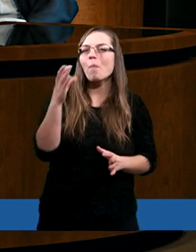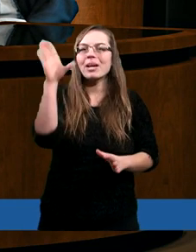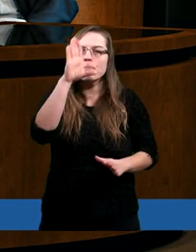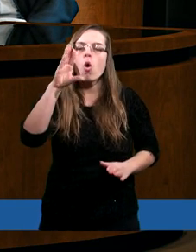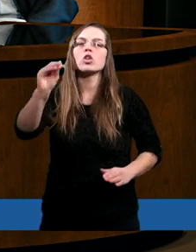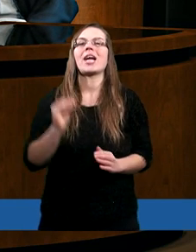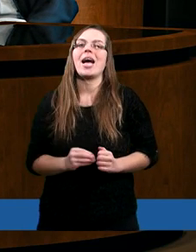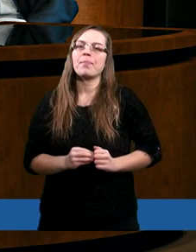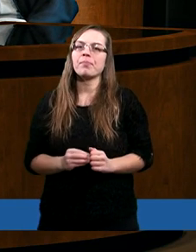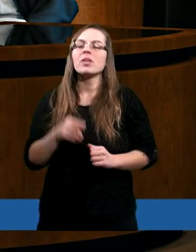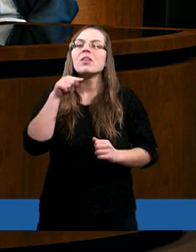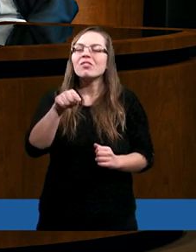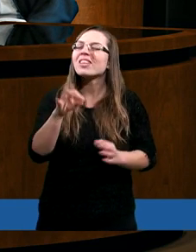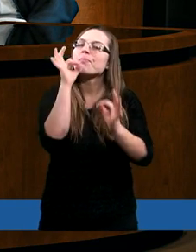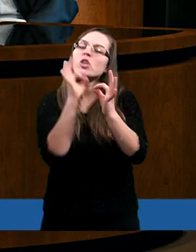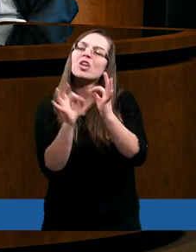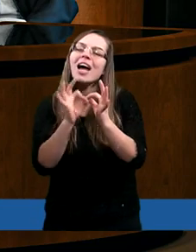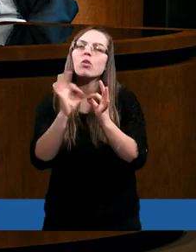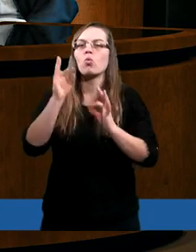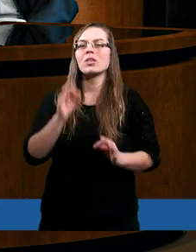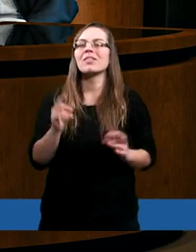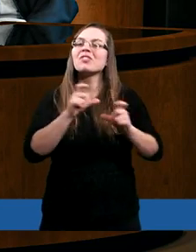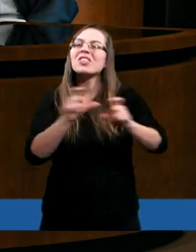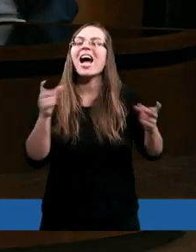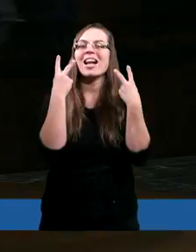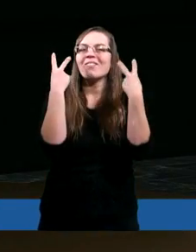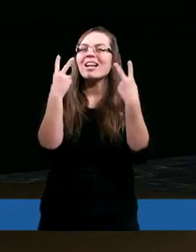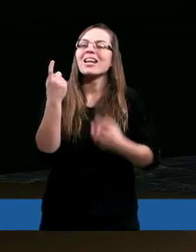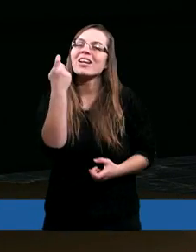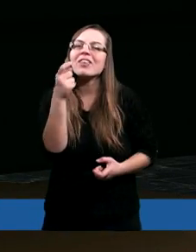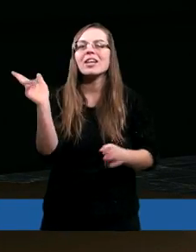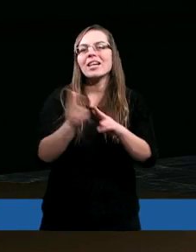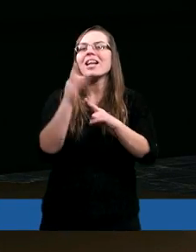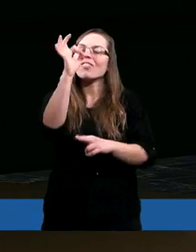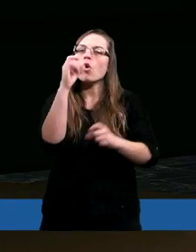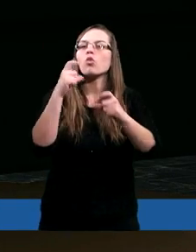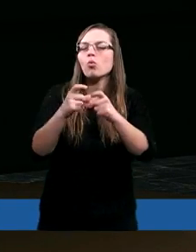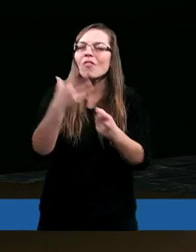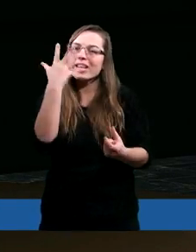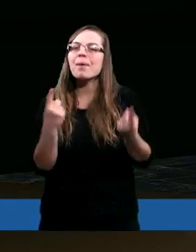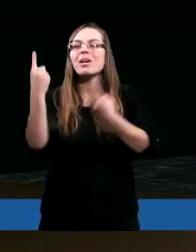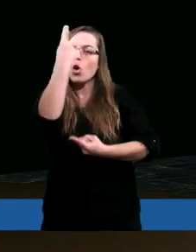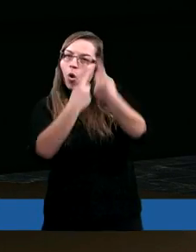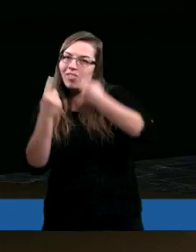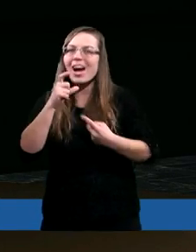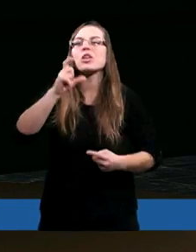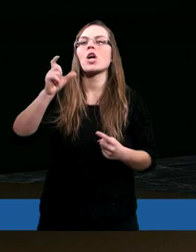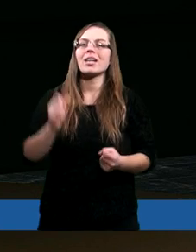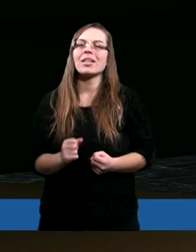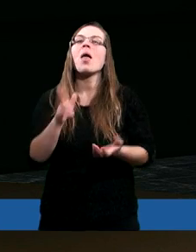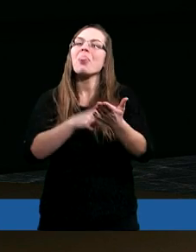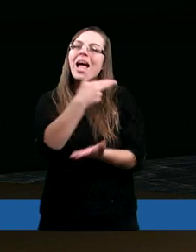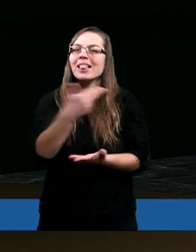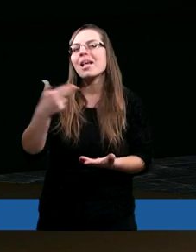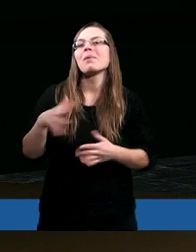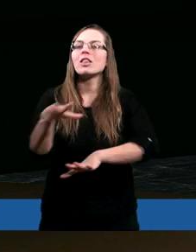w tej szczególnie ważnej chwili, kiedy Twoje Słowo chcemy rozważać na